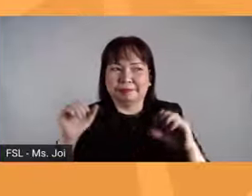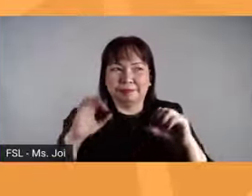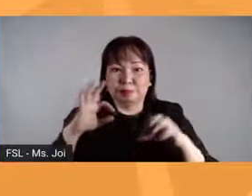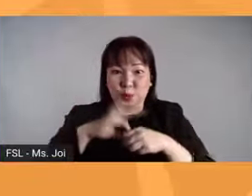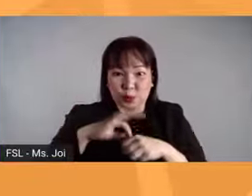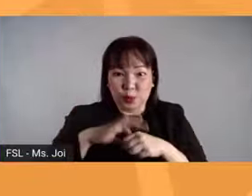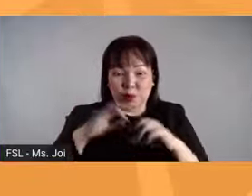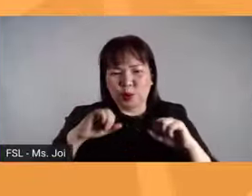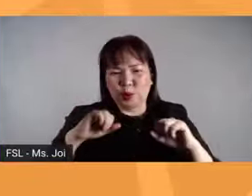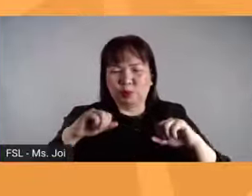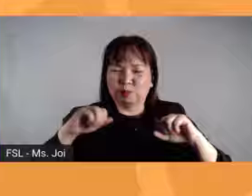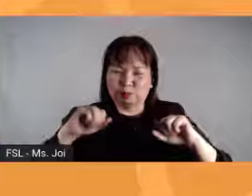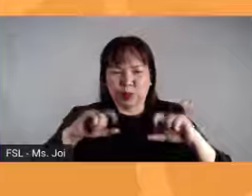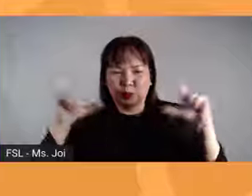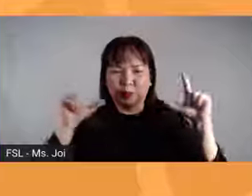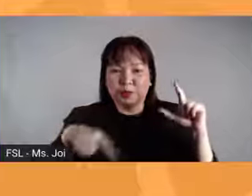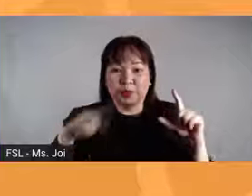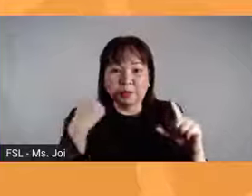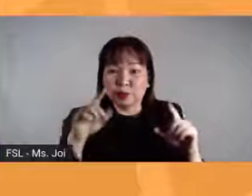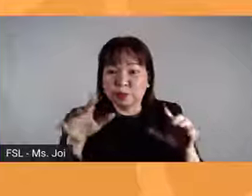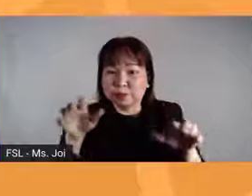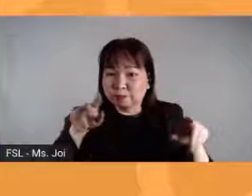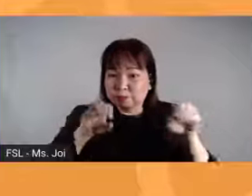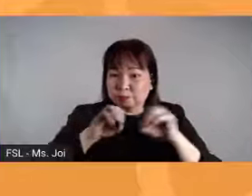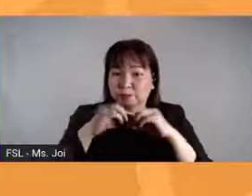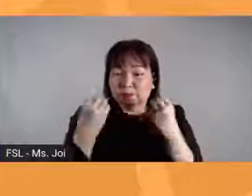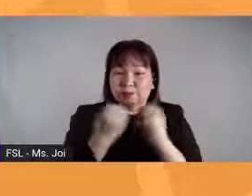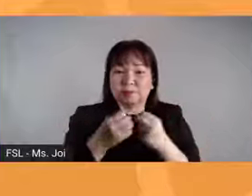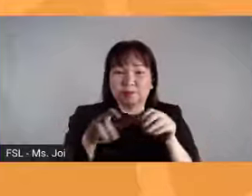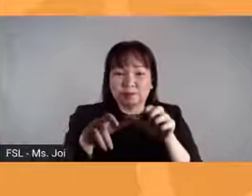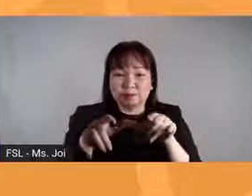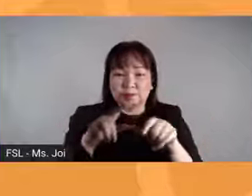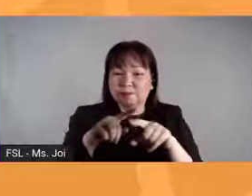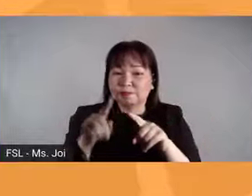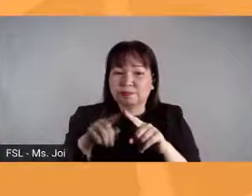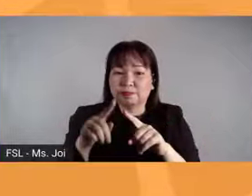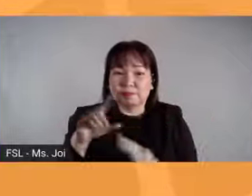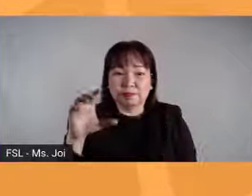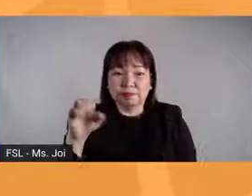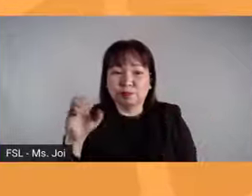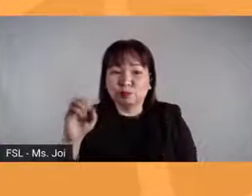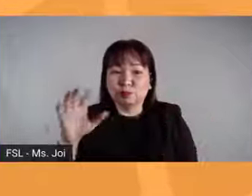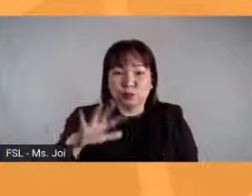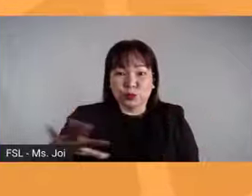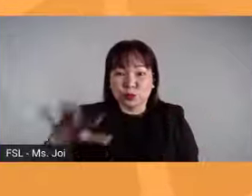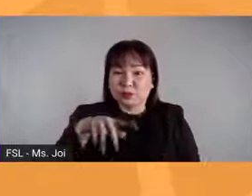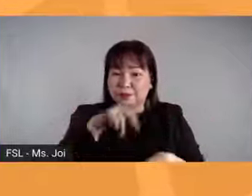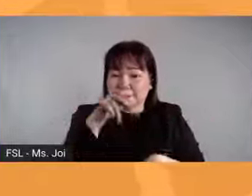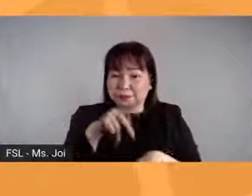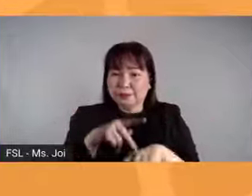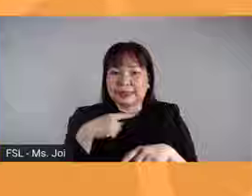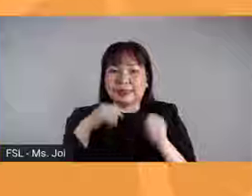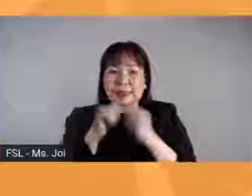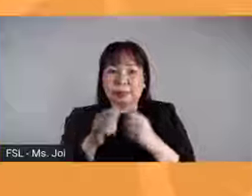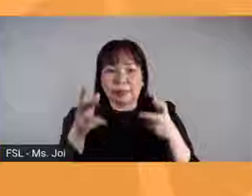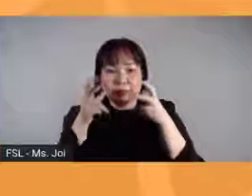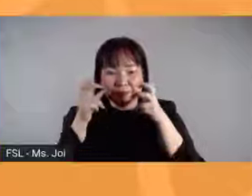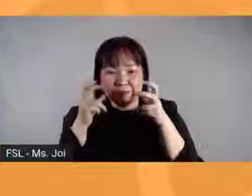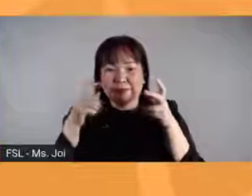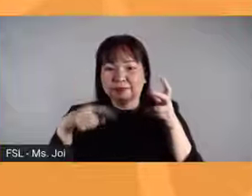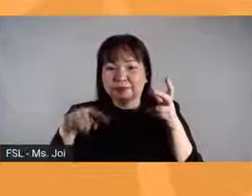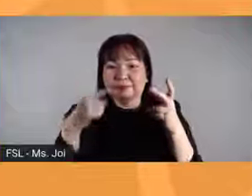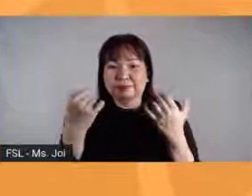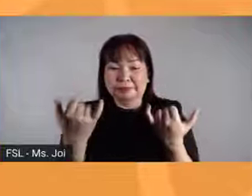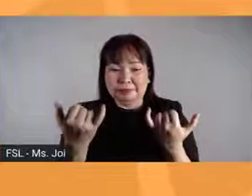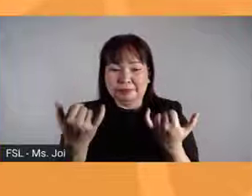mga organization of persons with disabilities at civil society organizations sa Pilipinas, nakasamang nakikinig ng episode natin ng